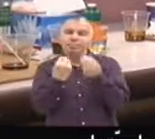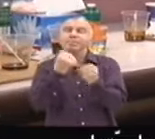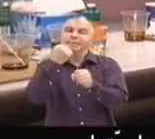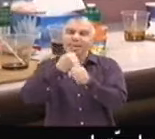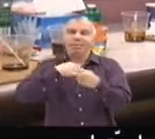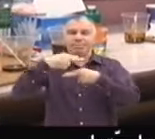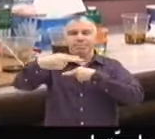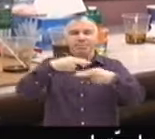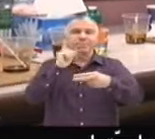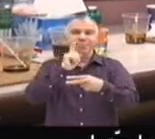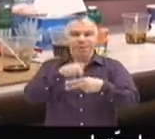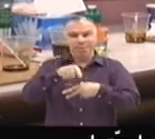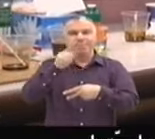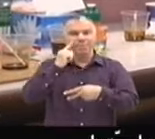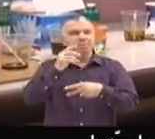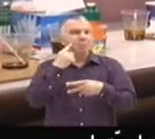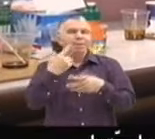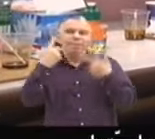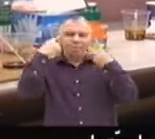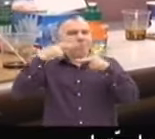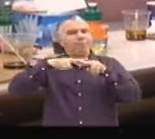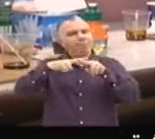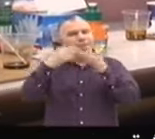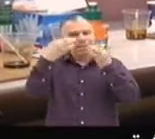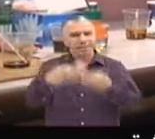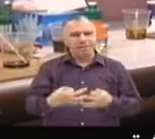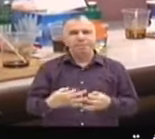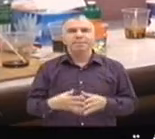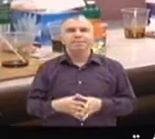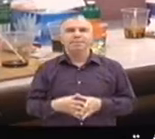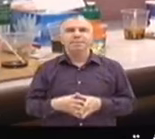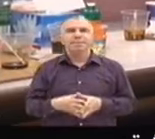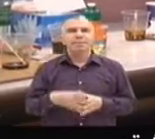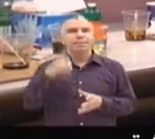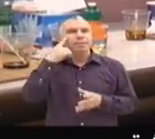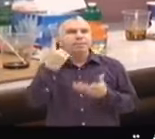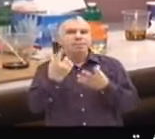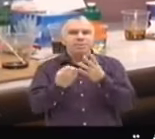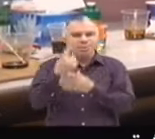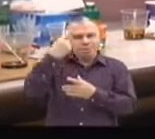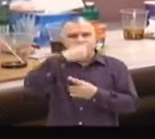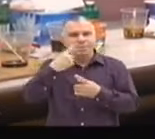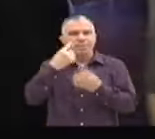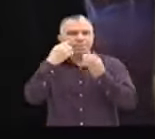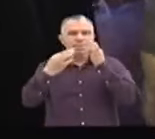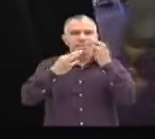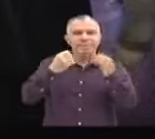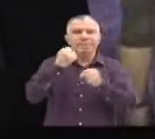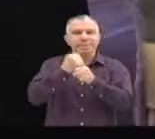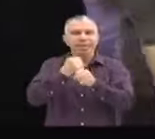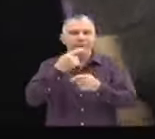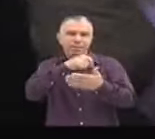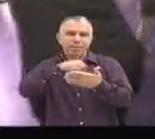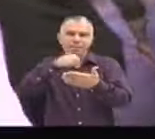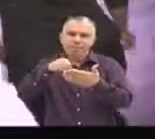Rachida et déjà vu sa sensibilité, tout ce qu'elle dégage, son charisme sur scène. Elle